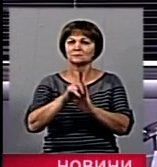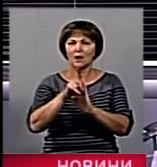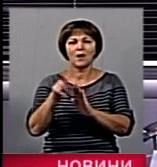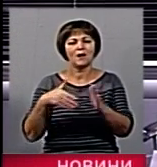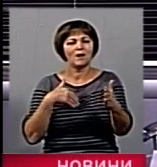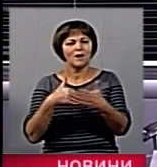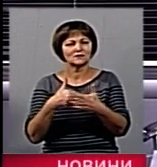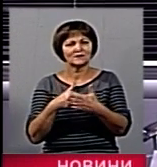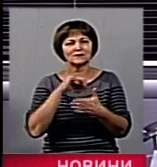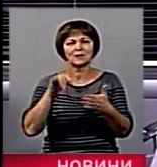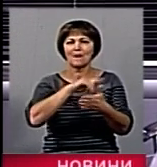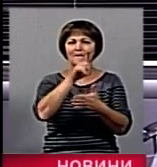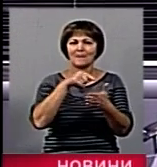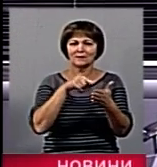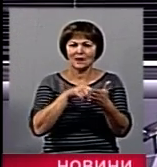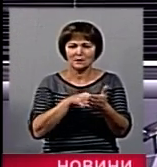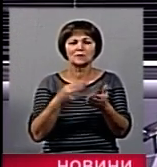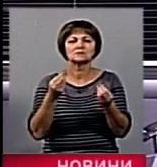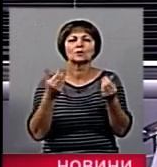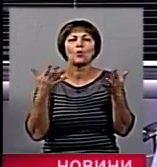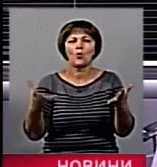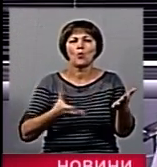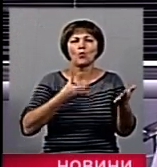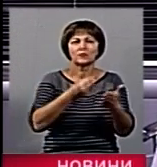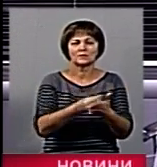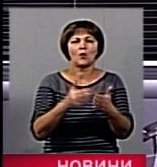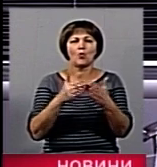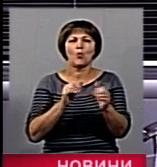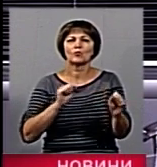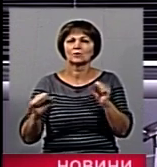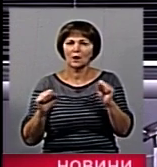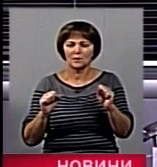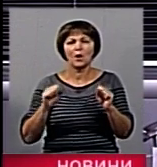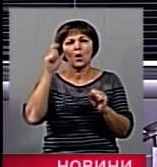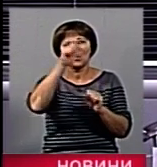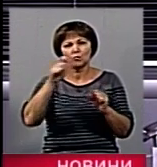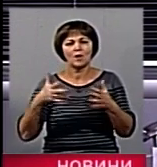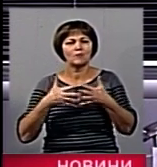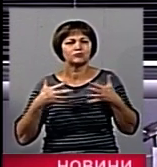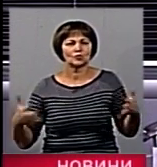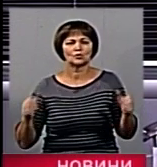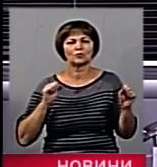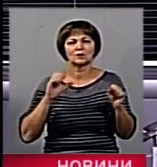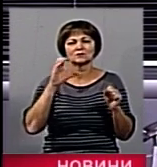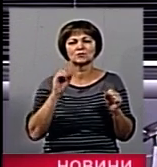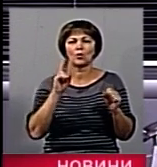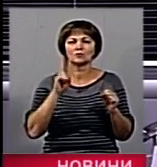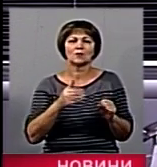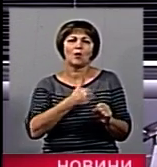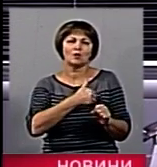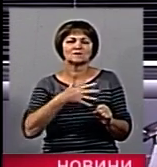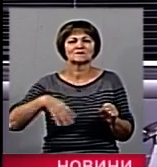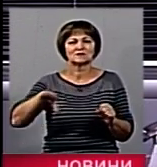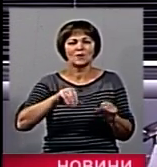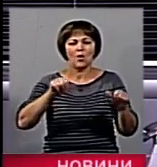з ним активізувалося і питання оплати комунальних послуг. Людей в управління соцзахисту значно побільшало, кожен поспішає оформити